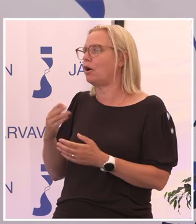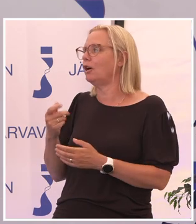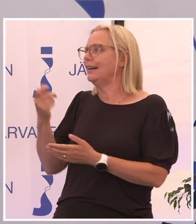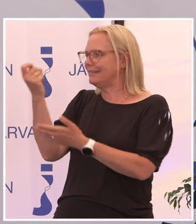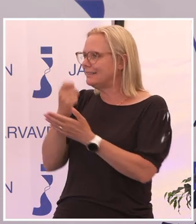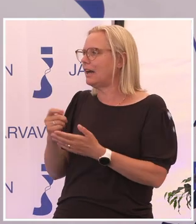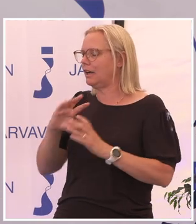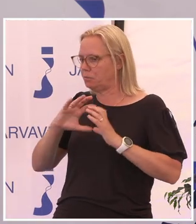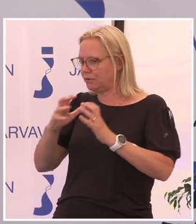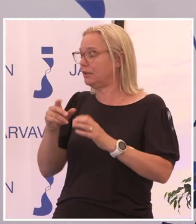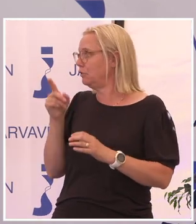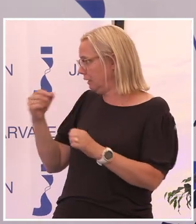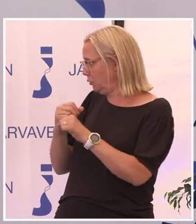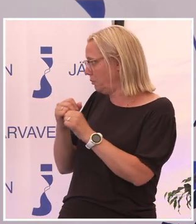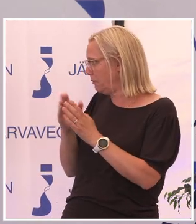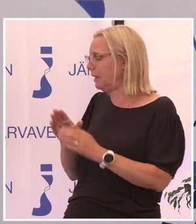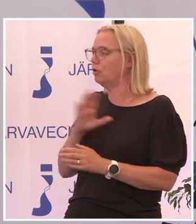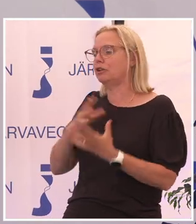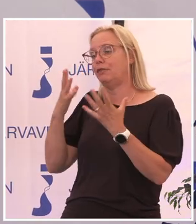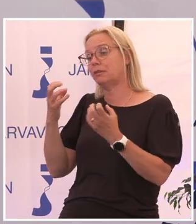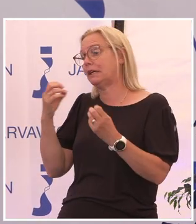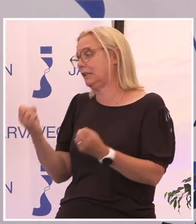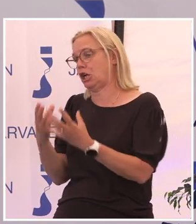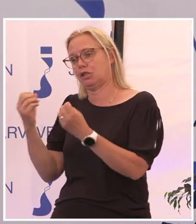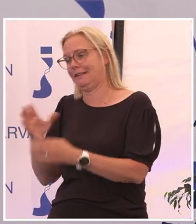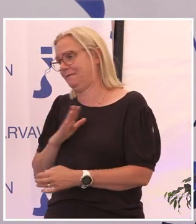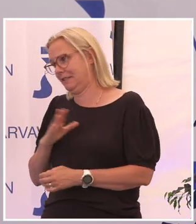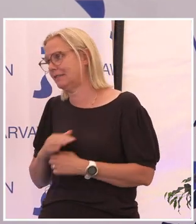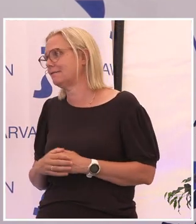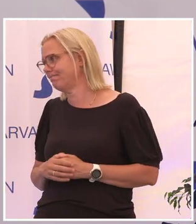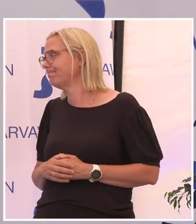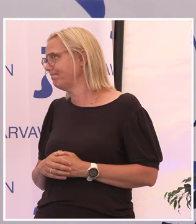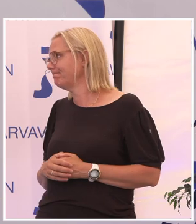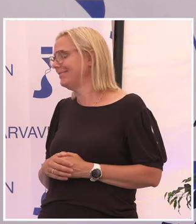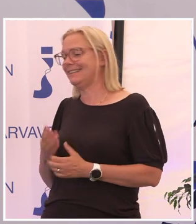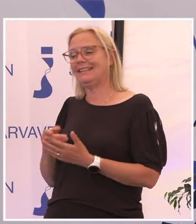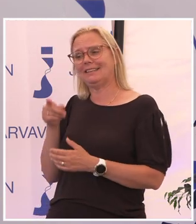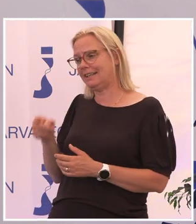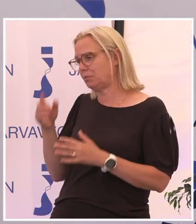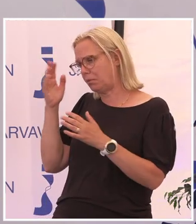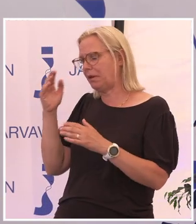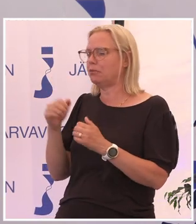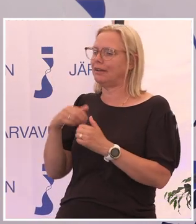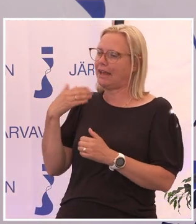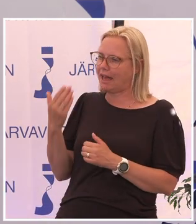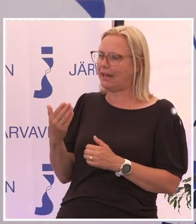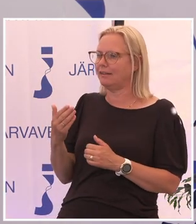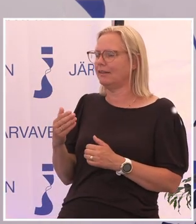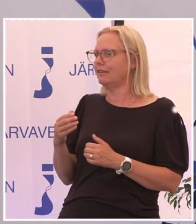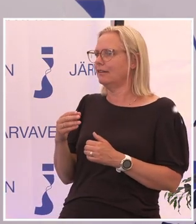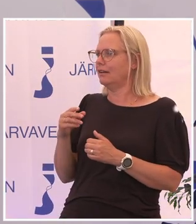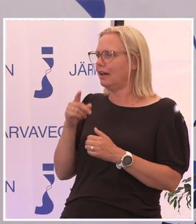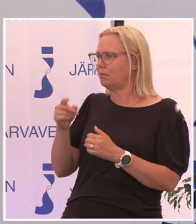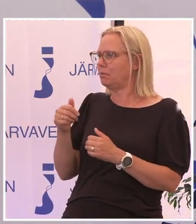med jättemycket att forska om och det finns ju praktiska lösningar. att ja, men det är nog inte det. Det är mer att få den här liksom ihopthållna